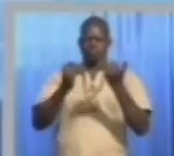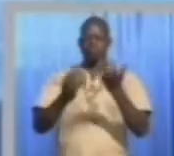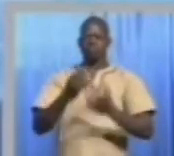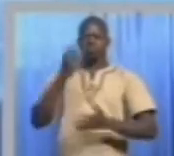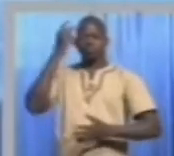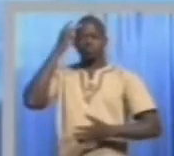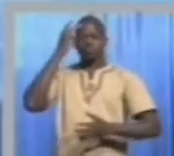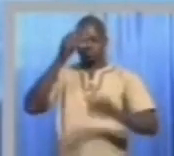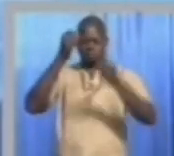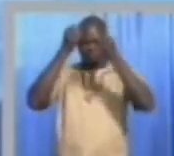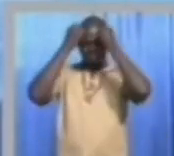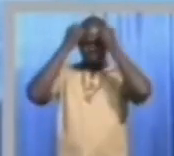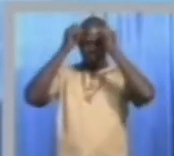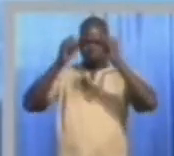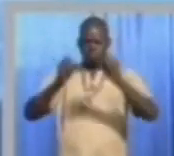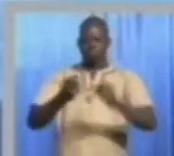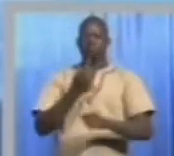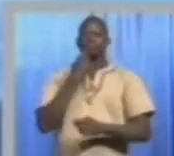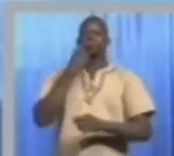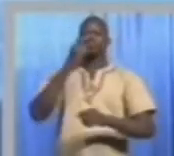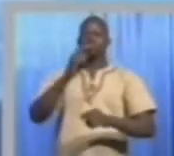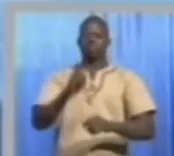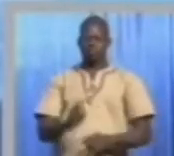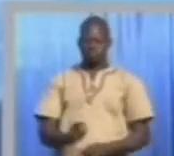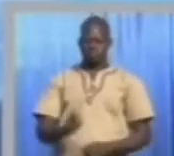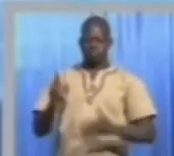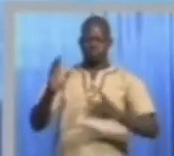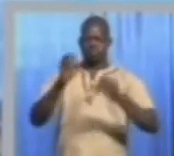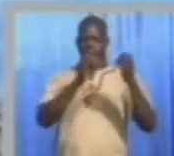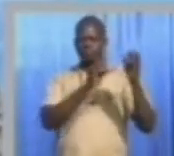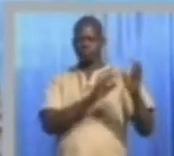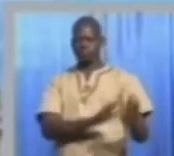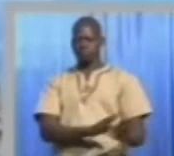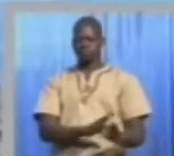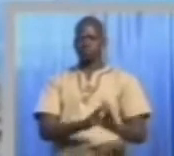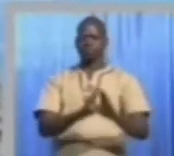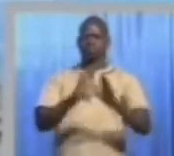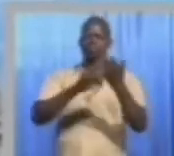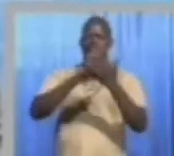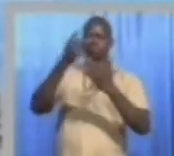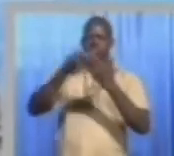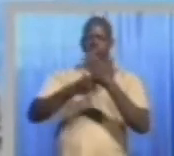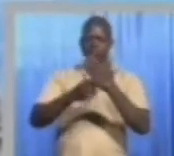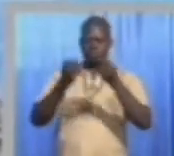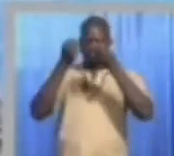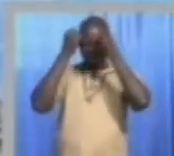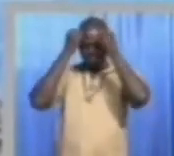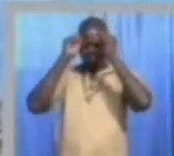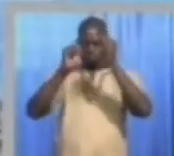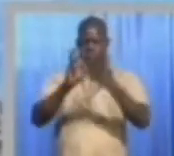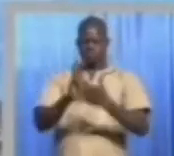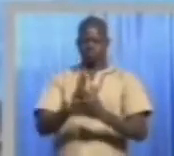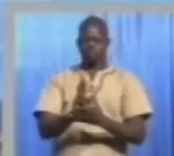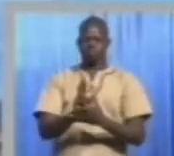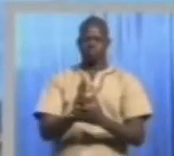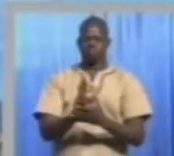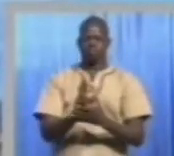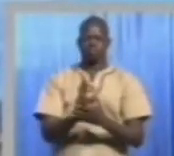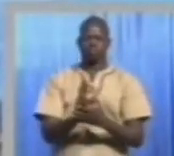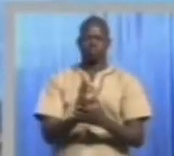président Blaise Compaoré doit sursoir à son projet de s'éterniser au pouvoir. Romain Nki sur place à Bobo Dulasso pour les détails.